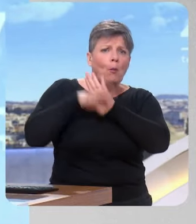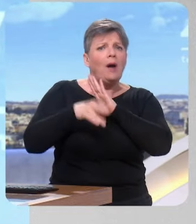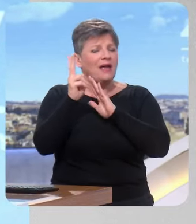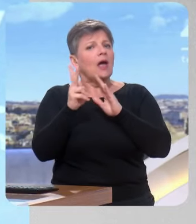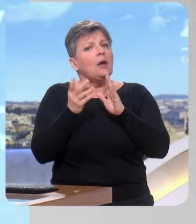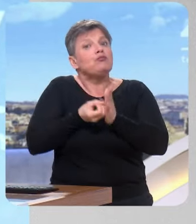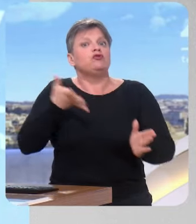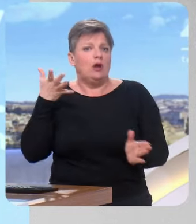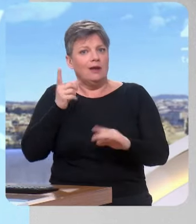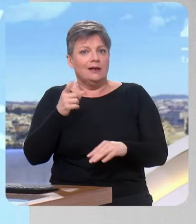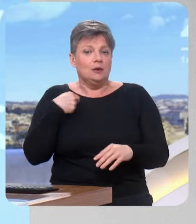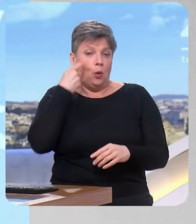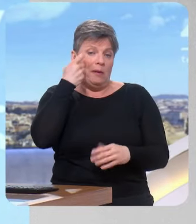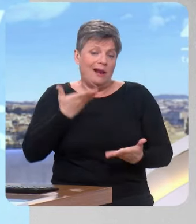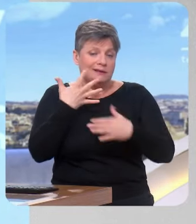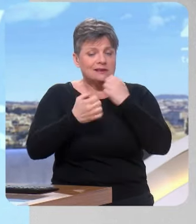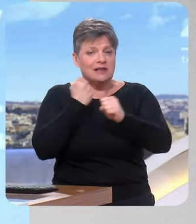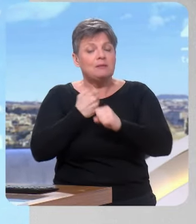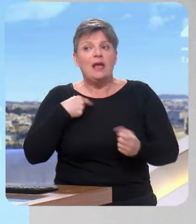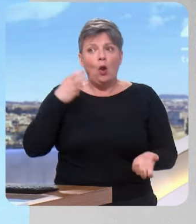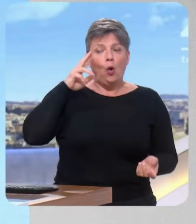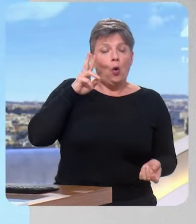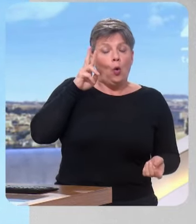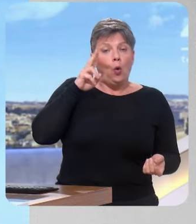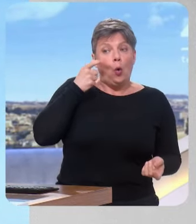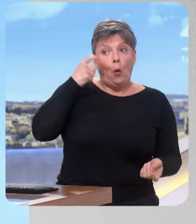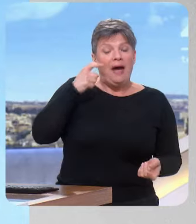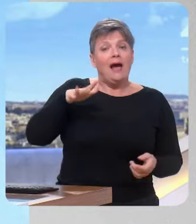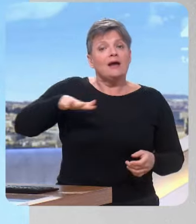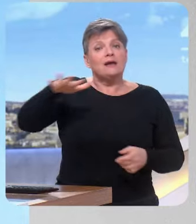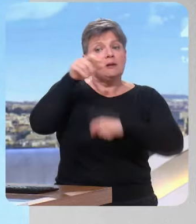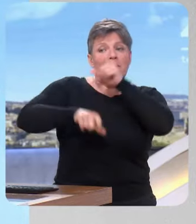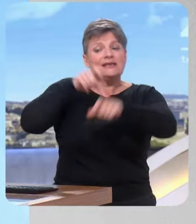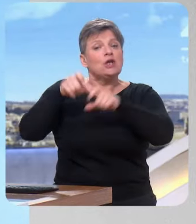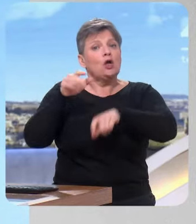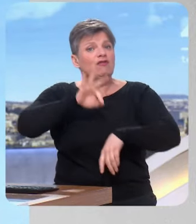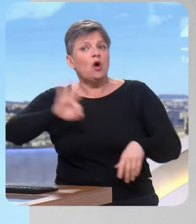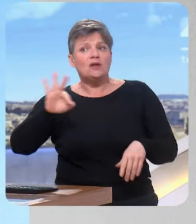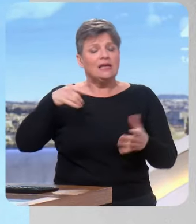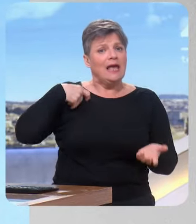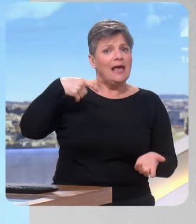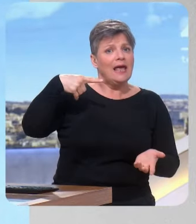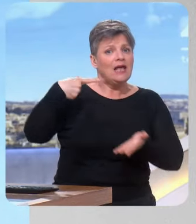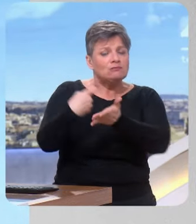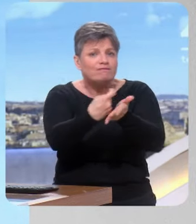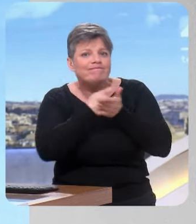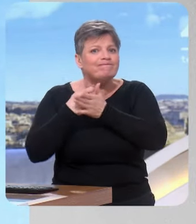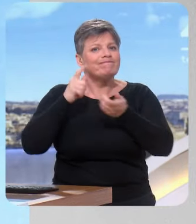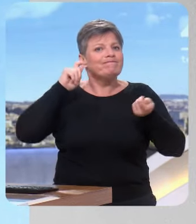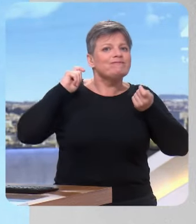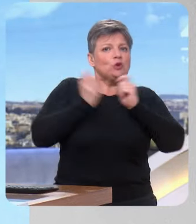Mais ce qu'il faut observer, c'est finalement des habitudes de consommation des Français qui changent. Ils fréquentent plus d'enseignes pour chercher les meilleurs prix.